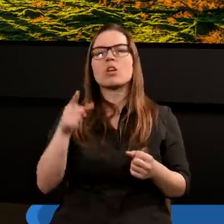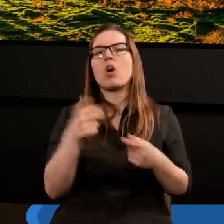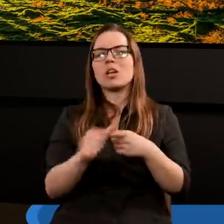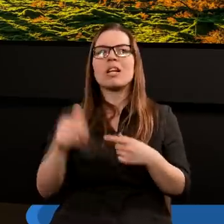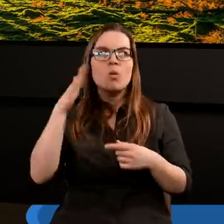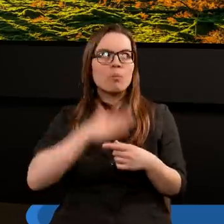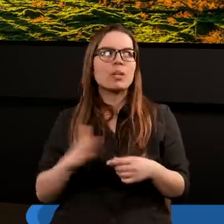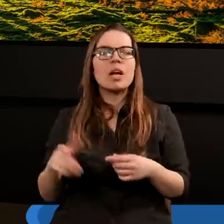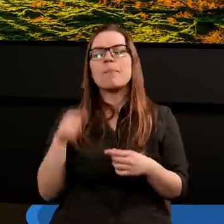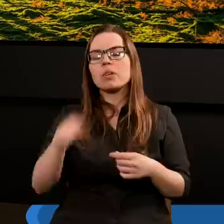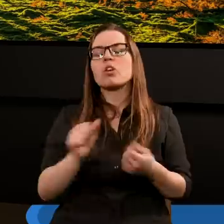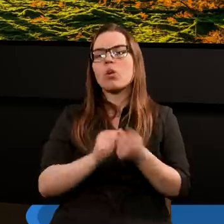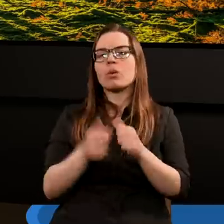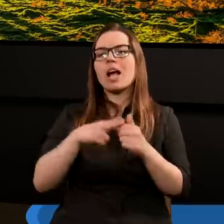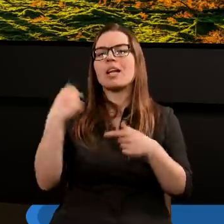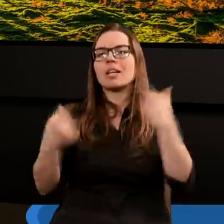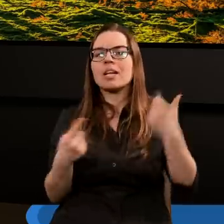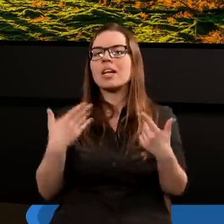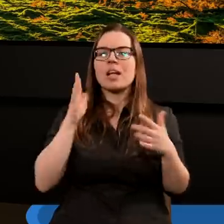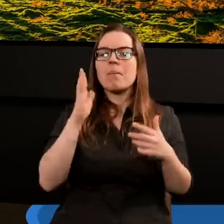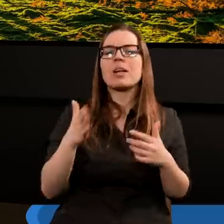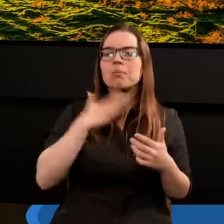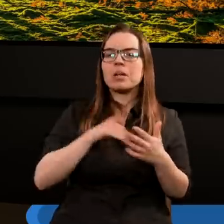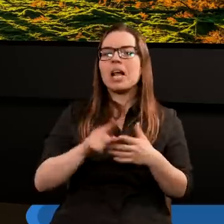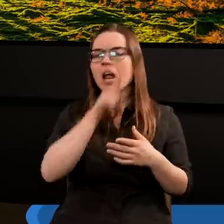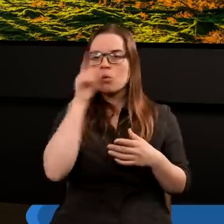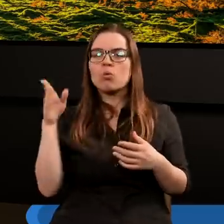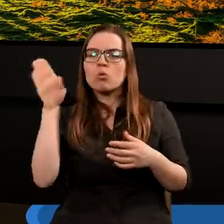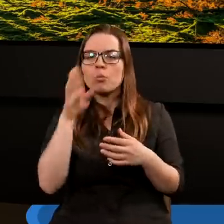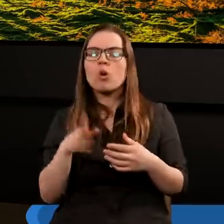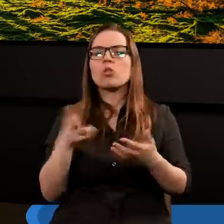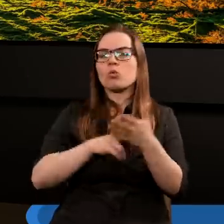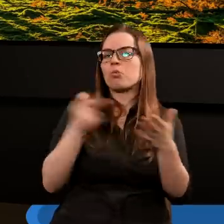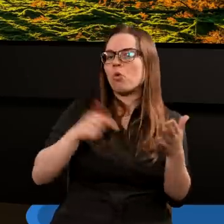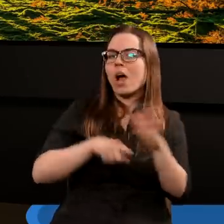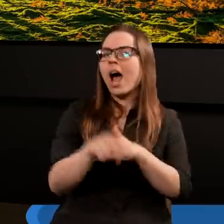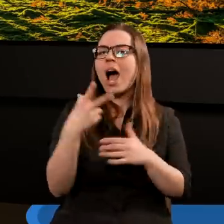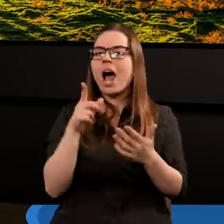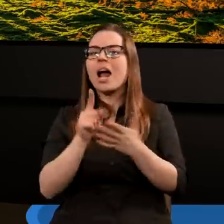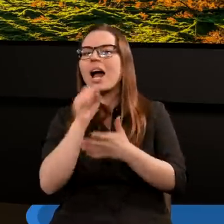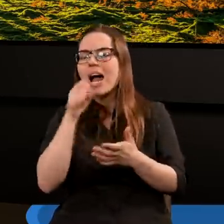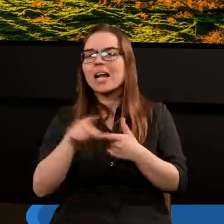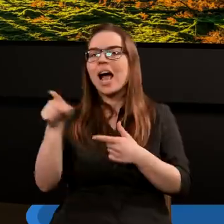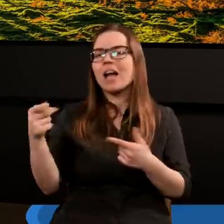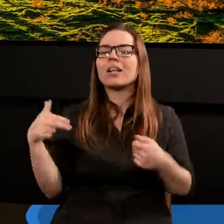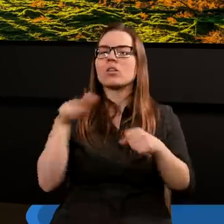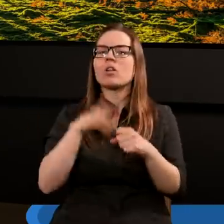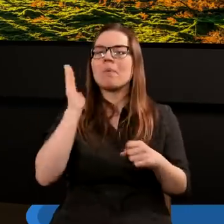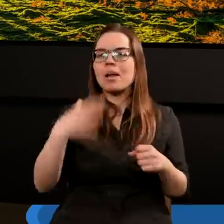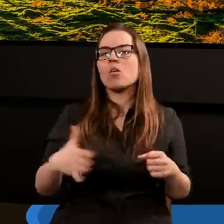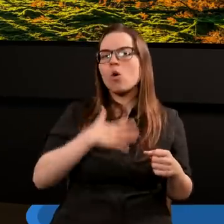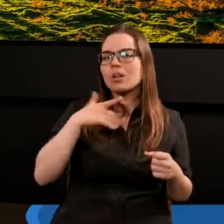są przyjemne. Cała ta sytuacja nie będzie przyjemna ani dla ludu Bożego, który musi uciekać, ani dla tych, którzy będą